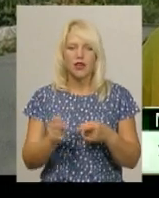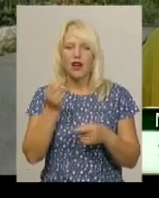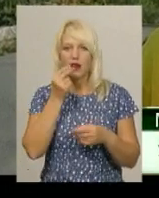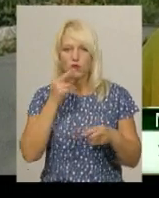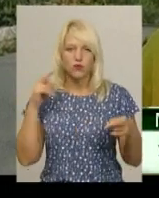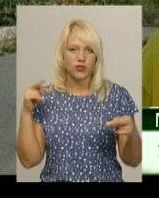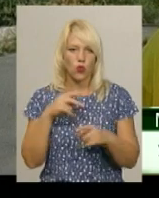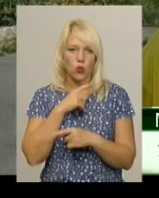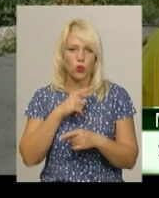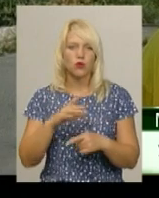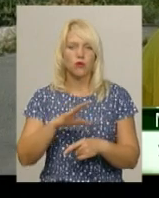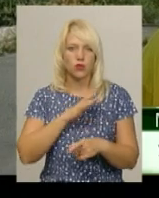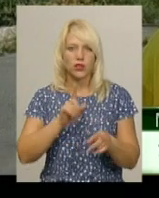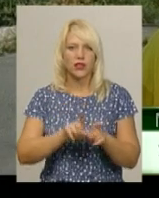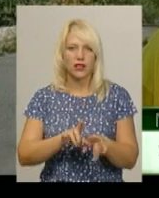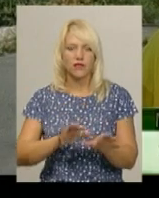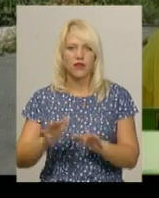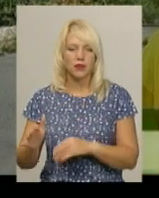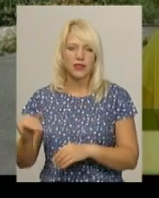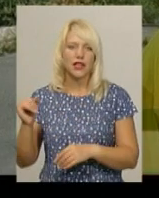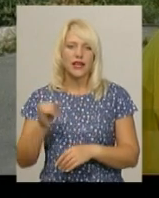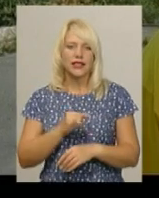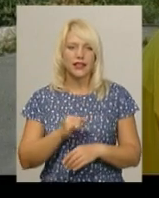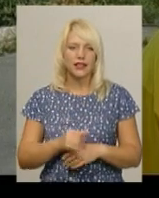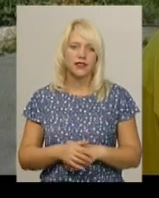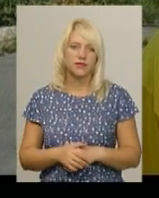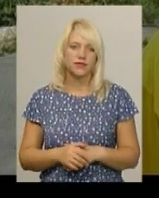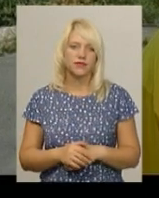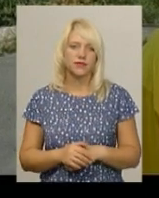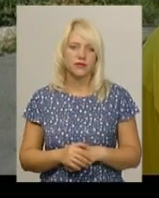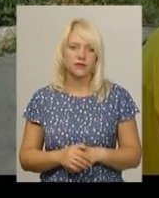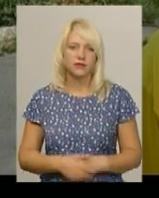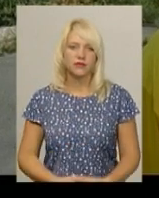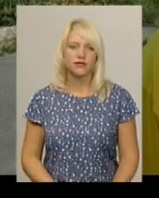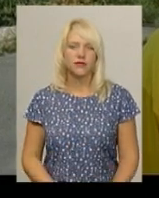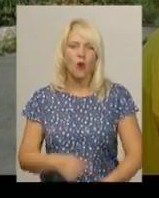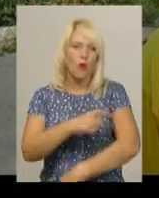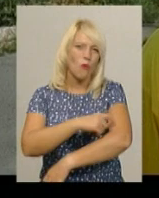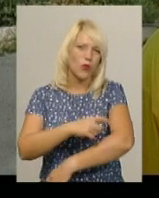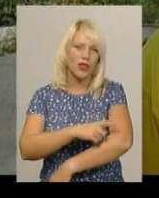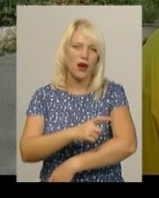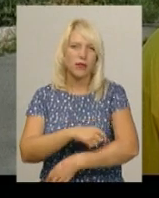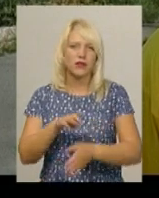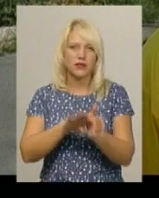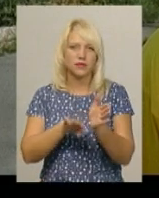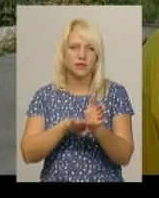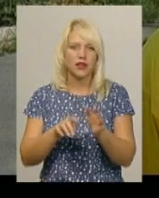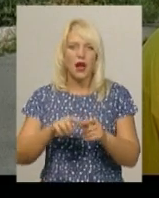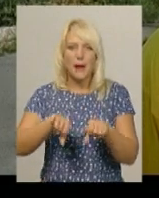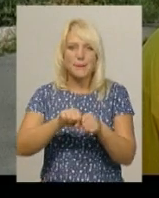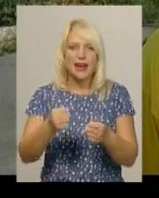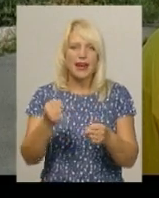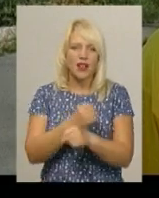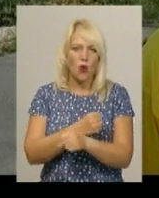отруєння, були такі випадки. І подрябини, дрібні переломів,